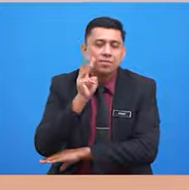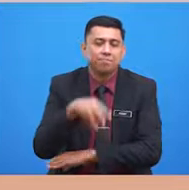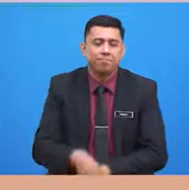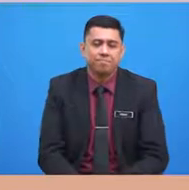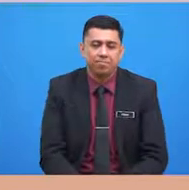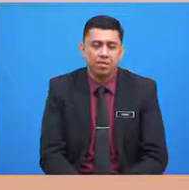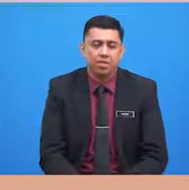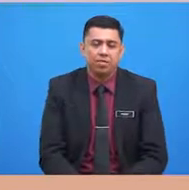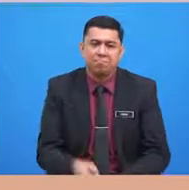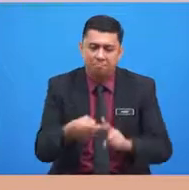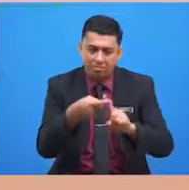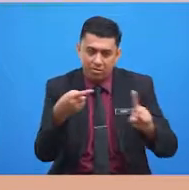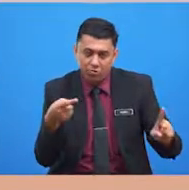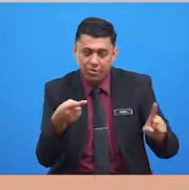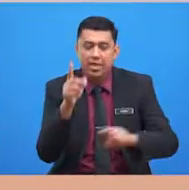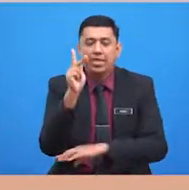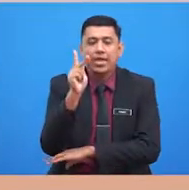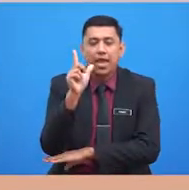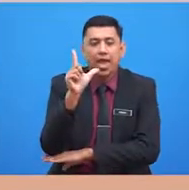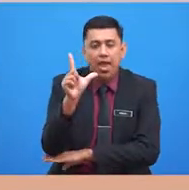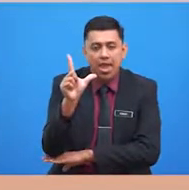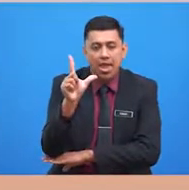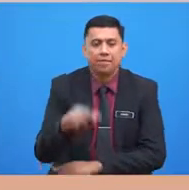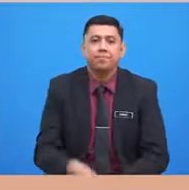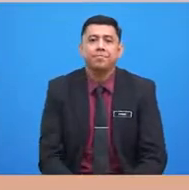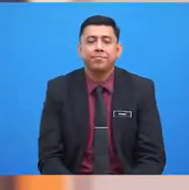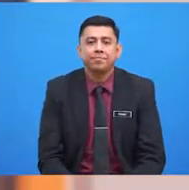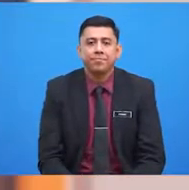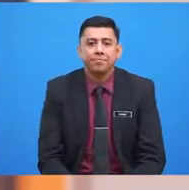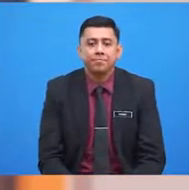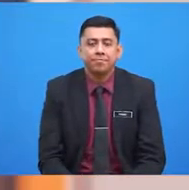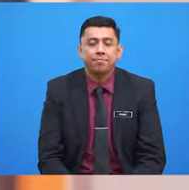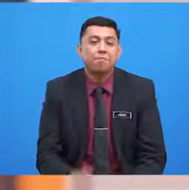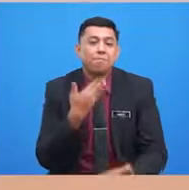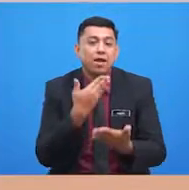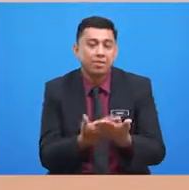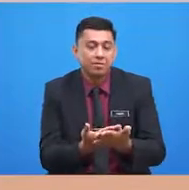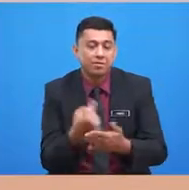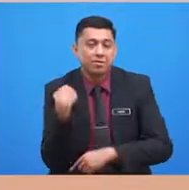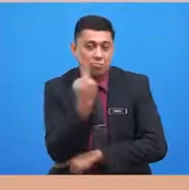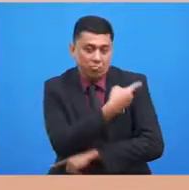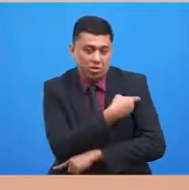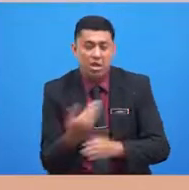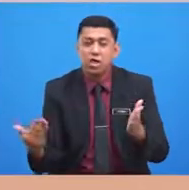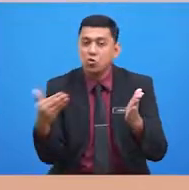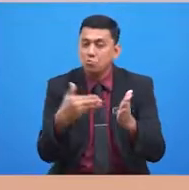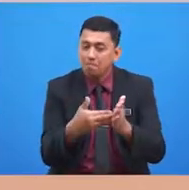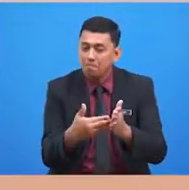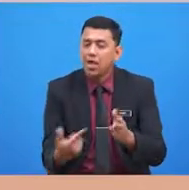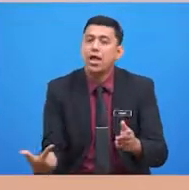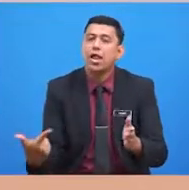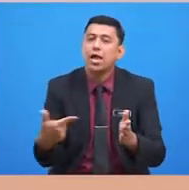Kebangsaan Brickfields II, Kuala Lumpur. Baik, kita bertemu kembali